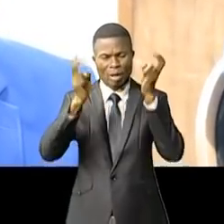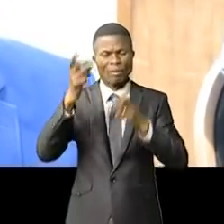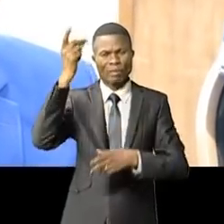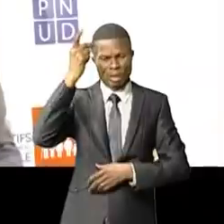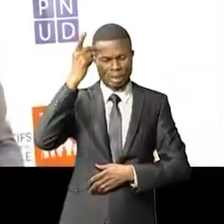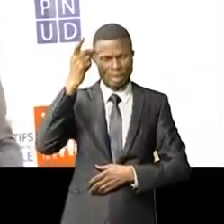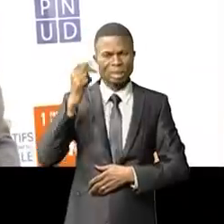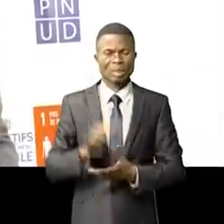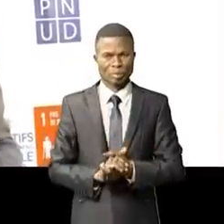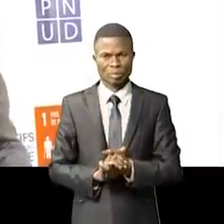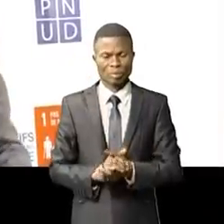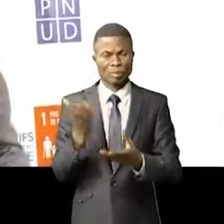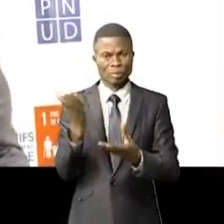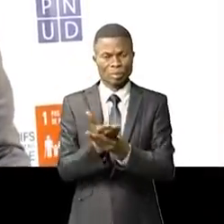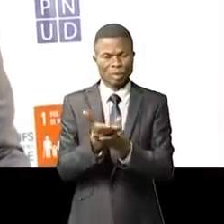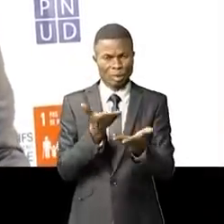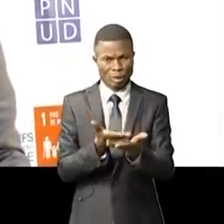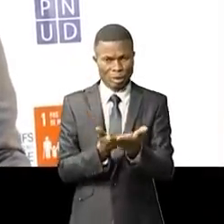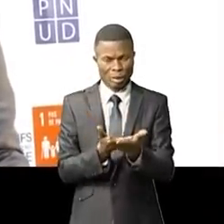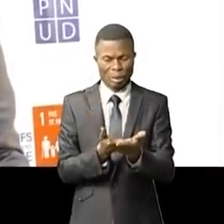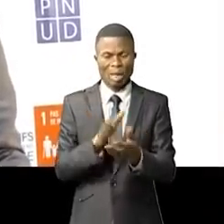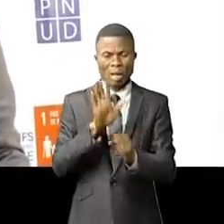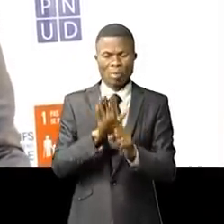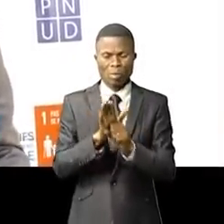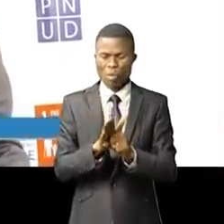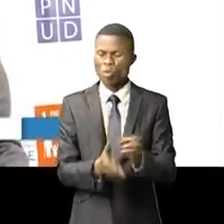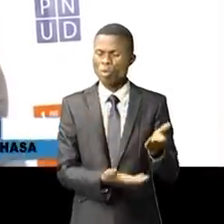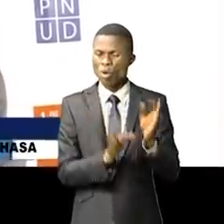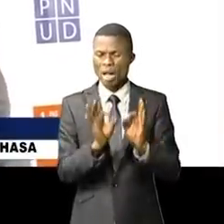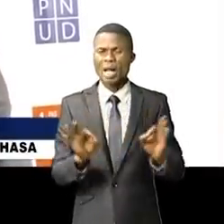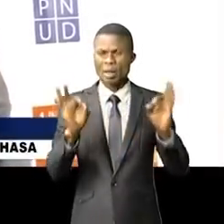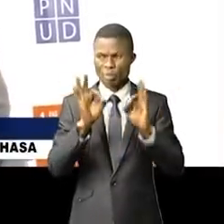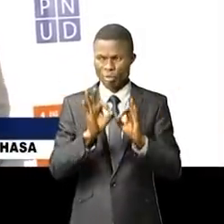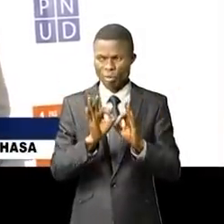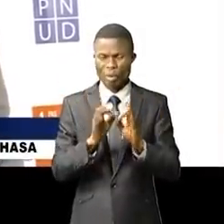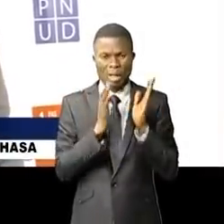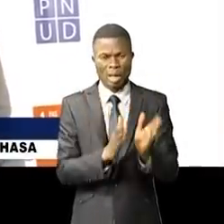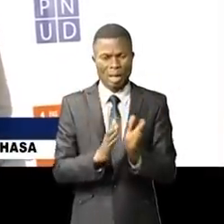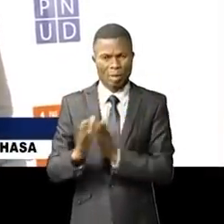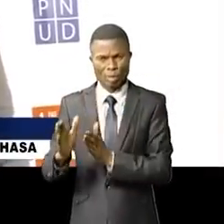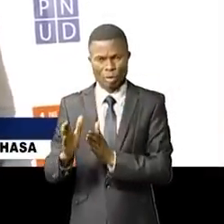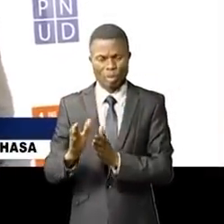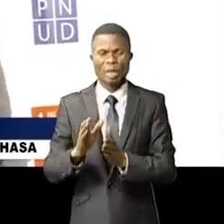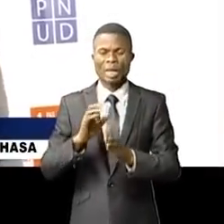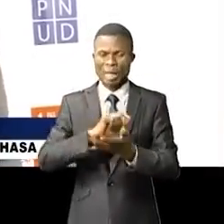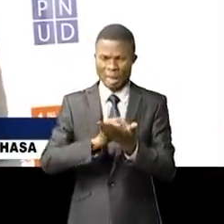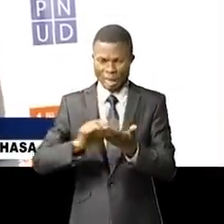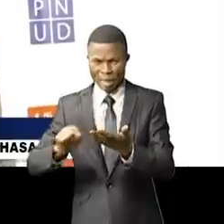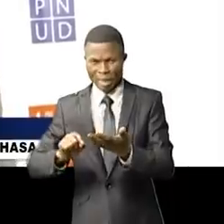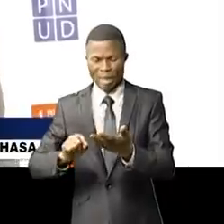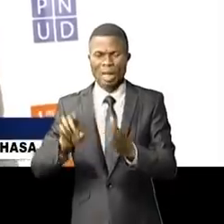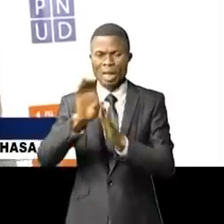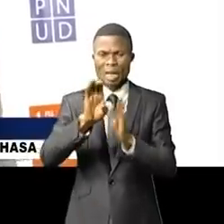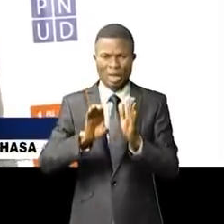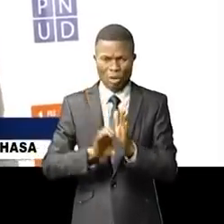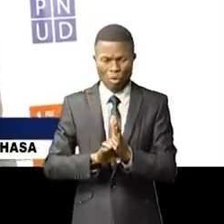Kinshasa. Ce document de par son importance stratégique devait se préparer et se produire dans des conditions